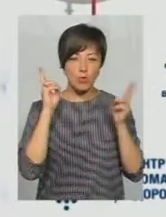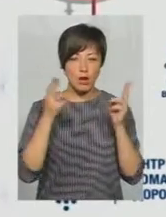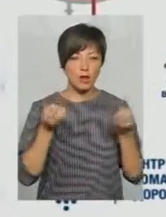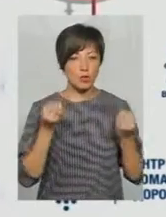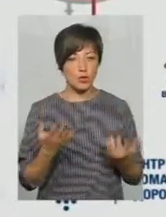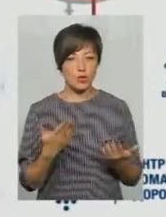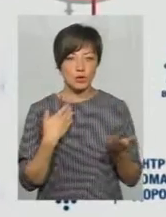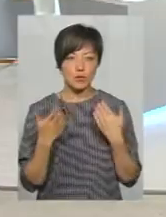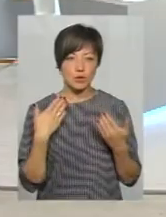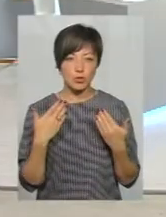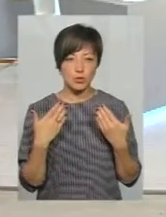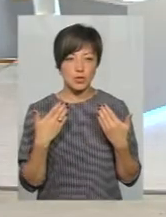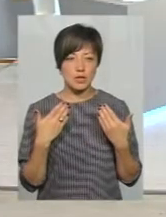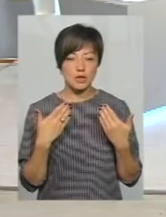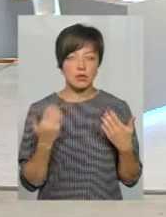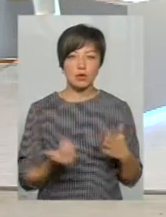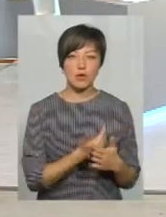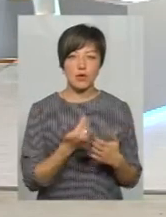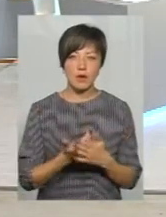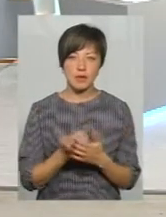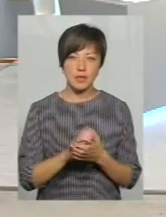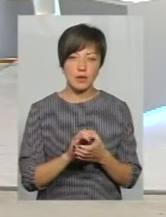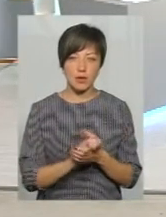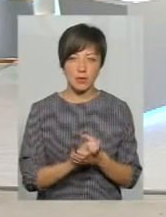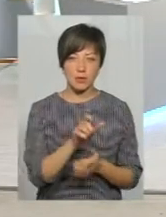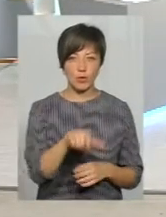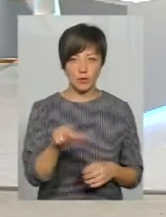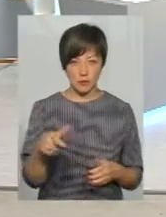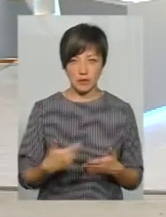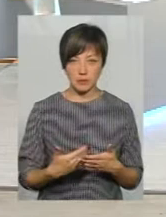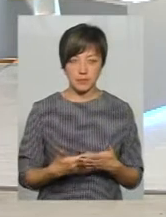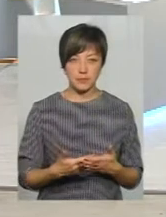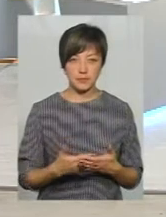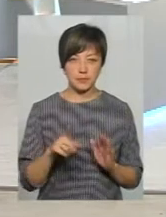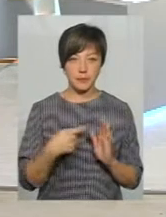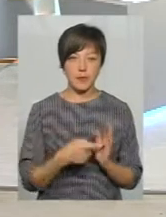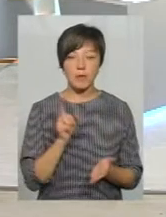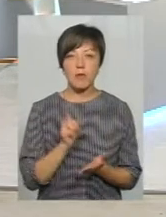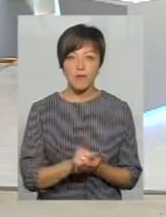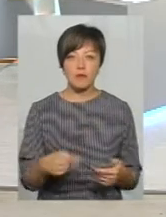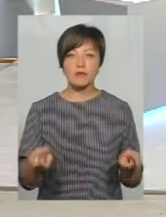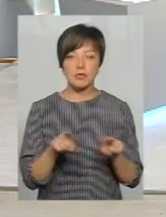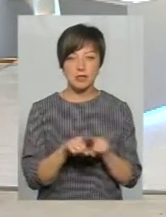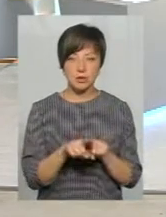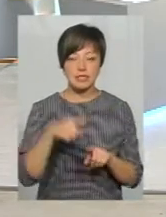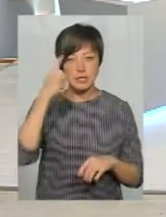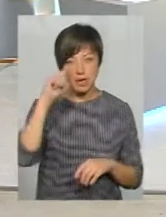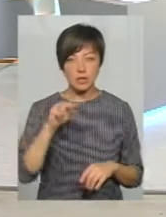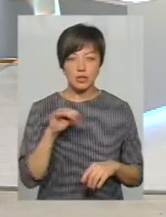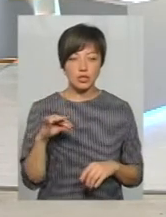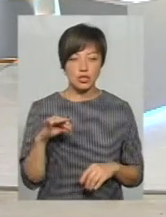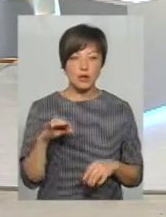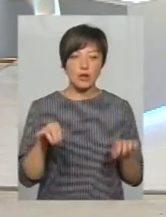просто там спілкуються з новими знайомляці, людьми, до прикладу? Вони повинні все ж таки знати, чи